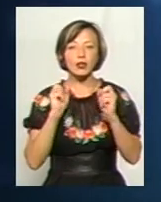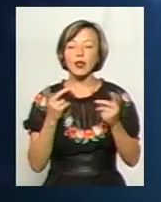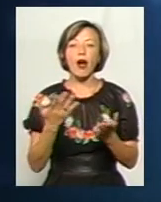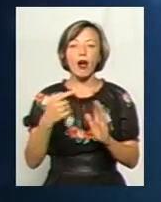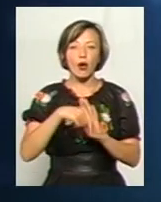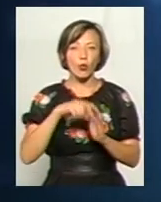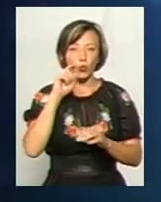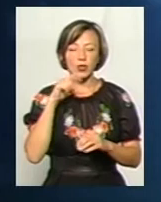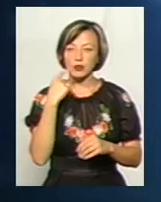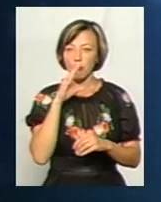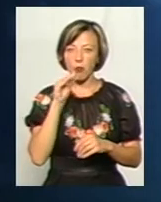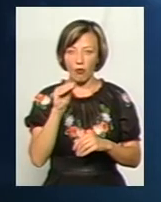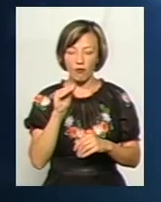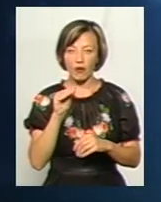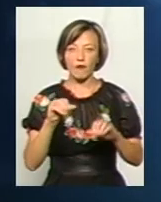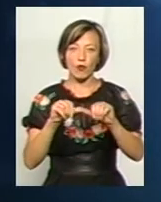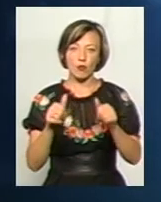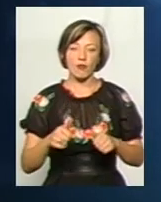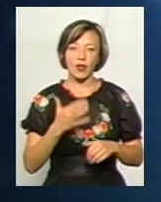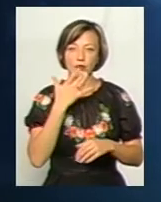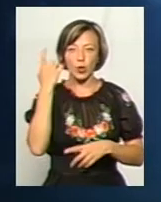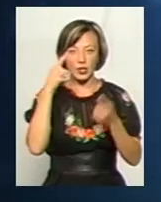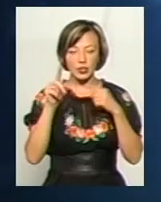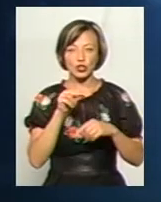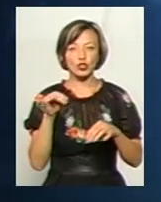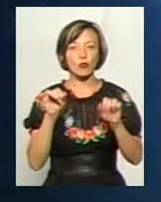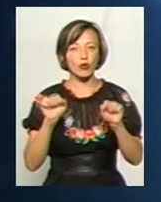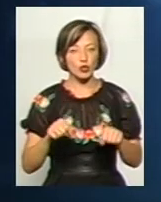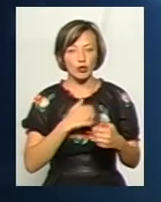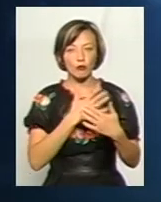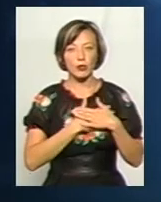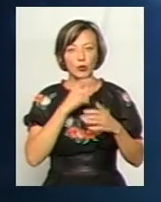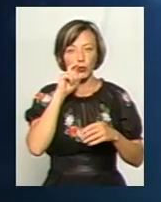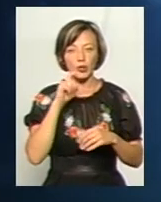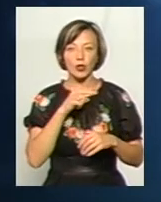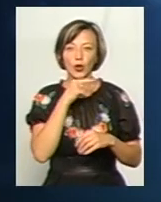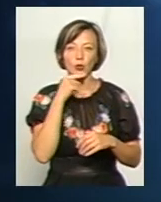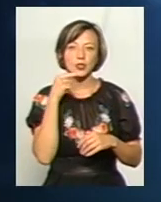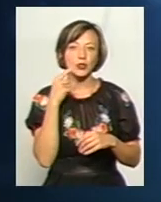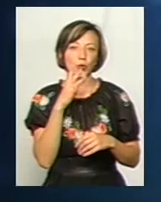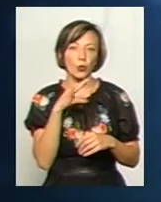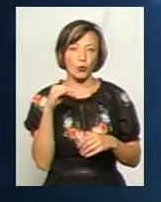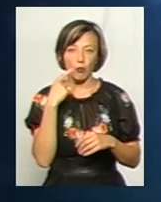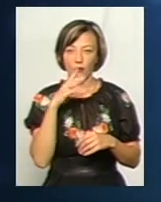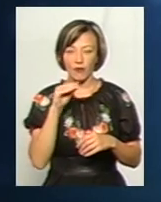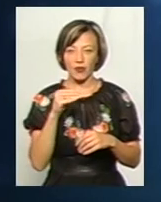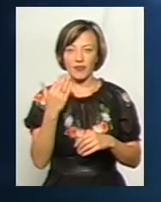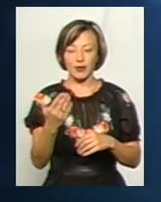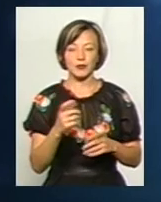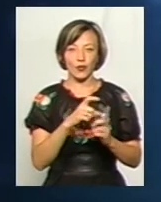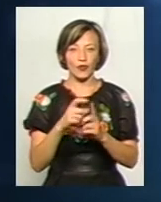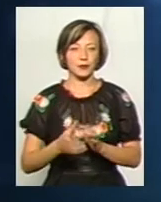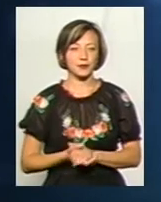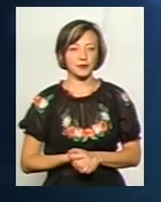роль української мови, власне, у формуванні національної ідеї, чи можна любити Україну російською, скажімо. Хмельницький, вам слава.